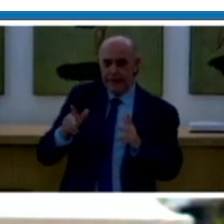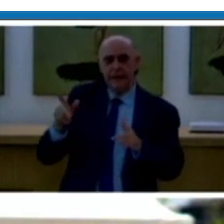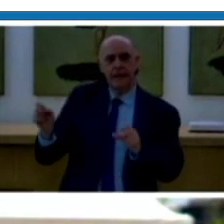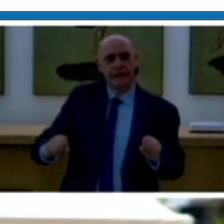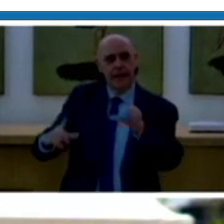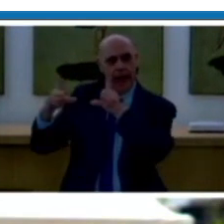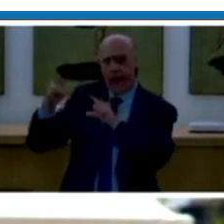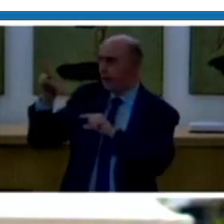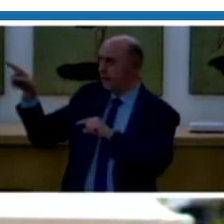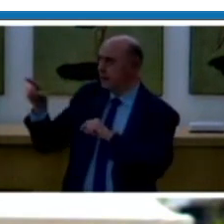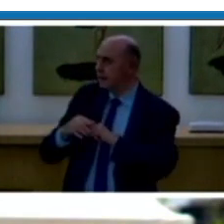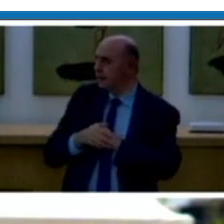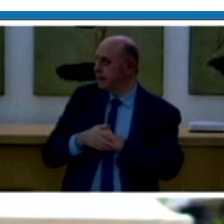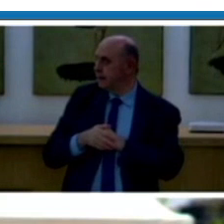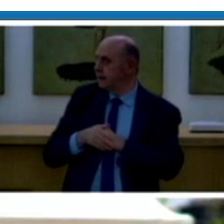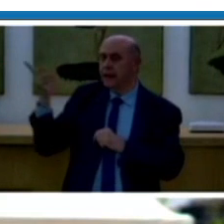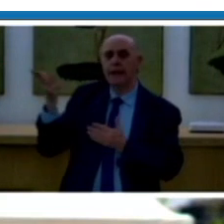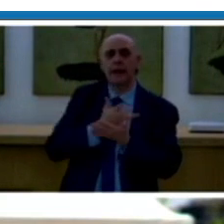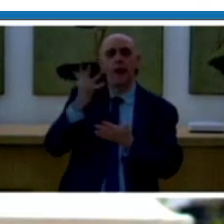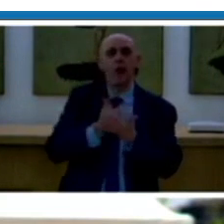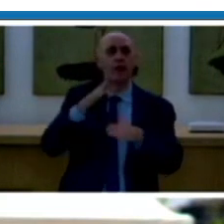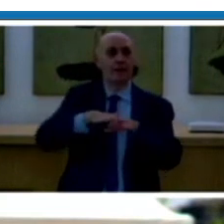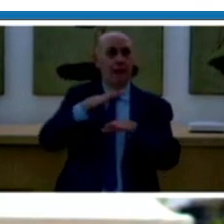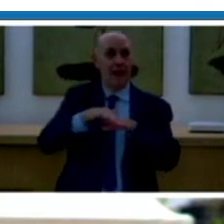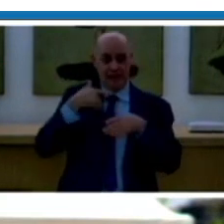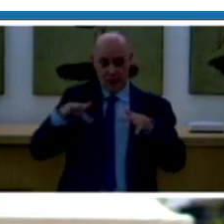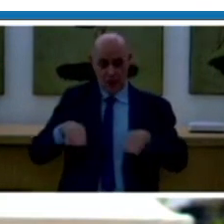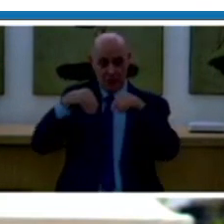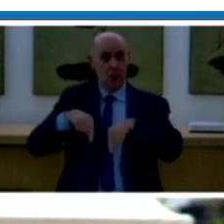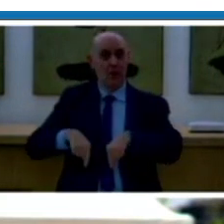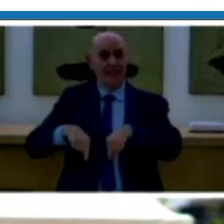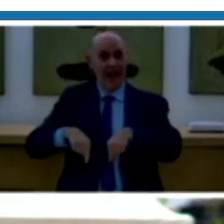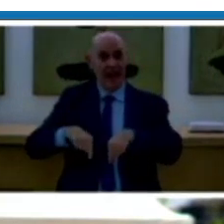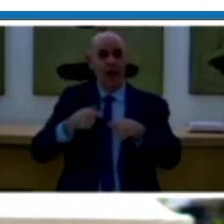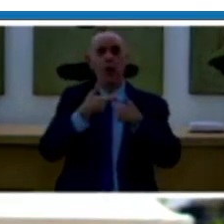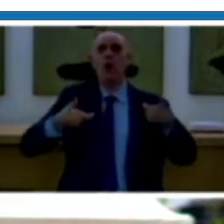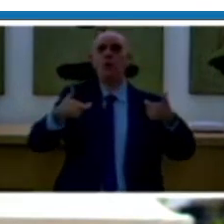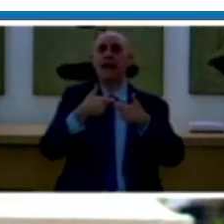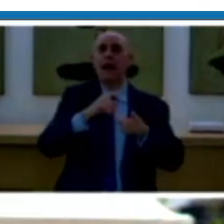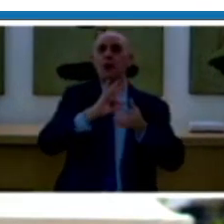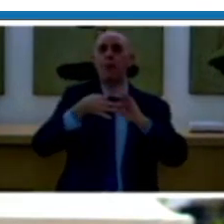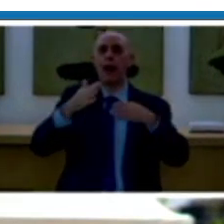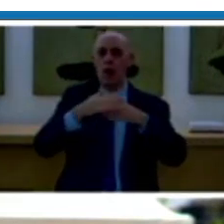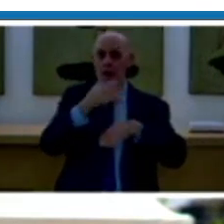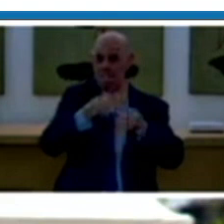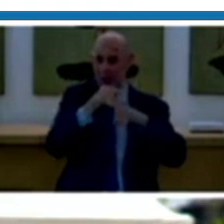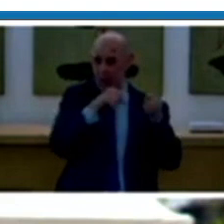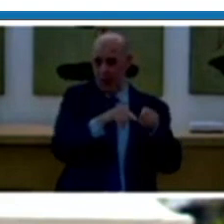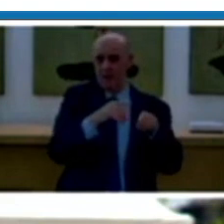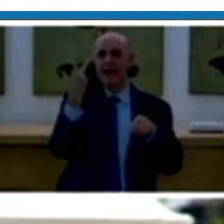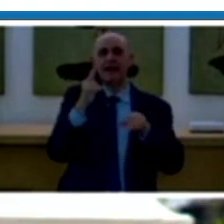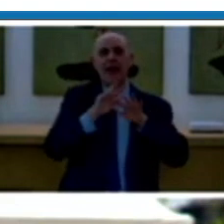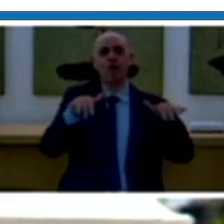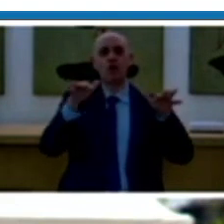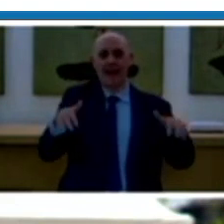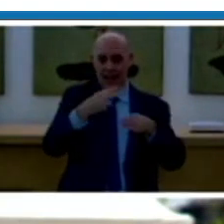racconta di un'esperienza che abbiamo iniziato proprio quest'anno come Comitato Paralimpico, proprio presso il nostro Centro di Preparazione Paralimpica delle Tre Fontane a